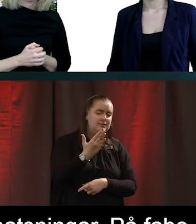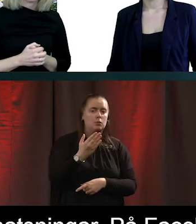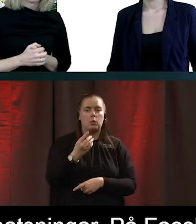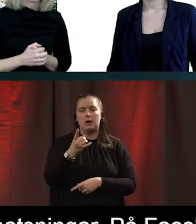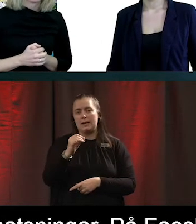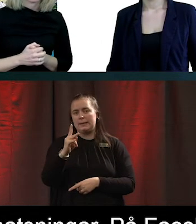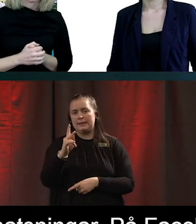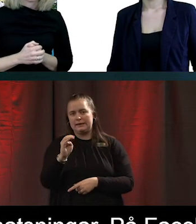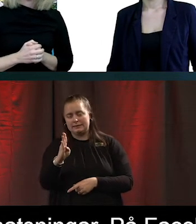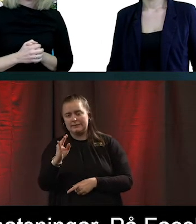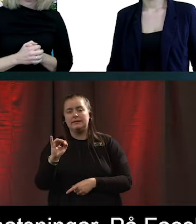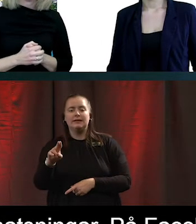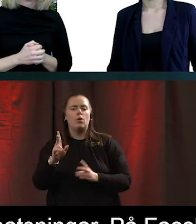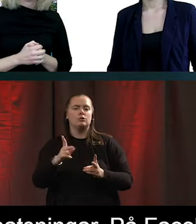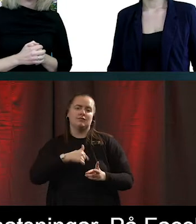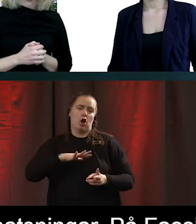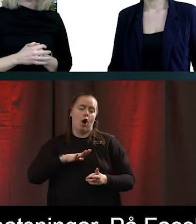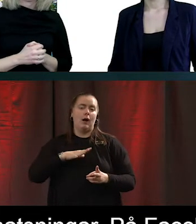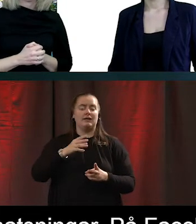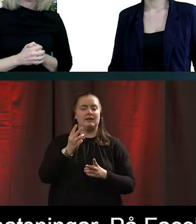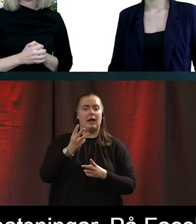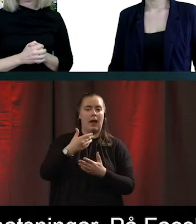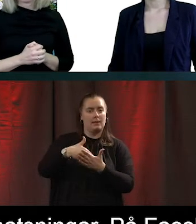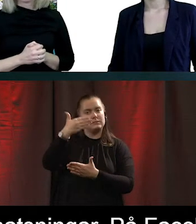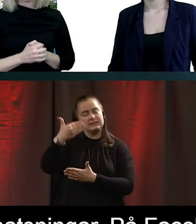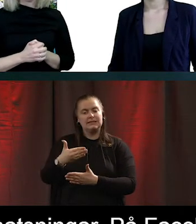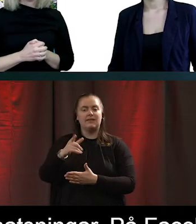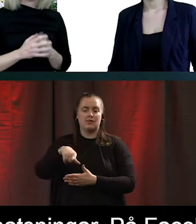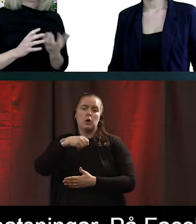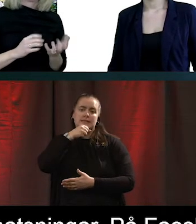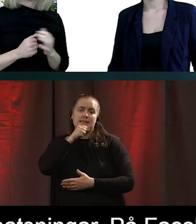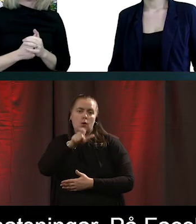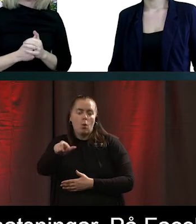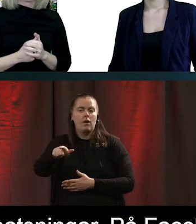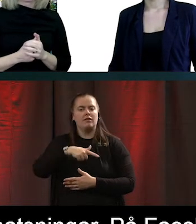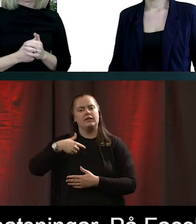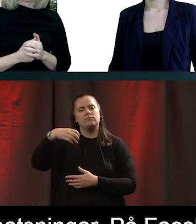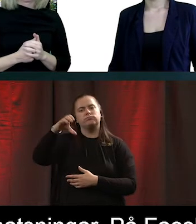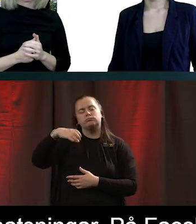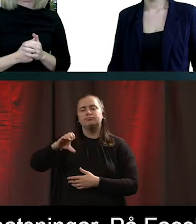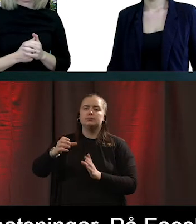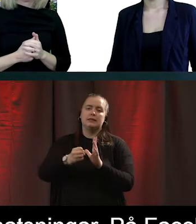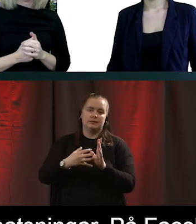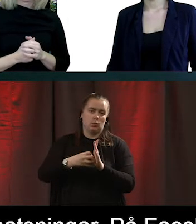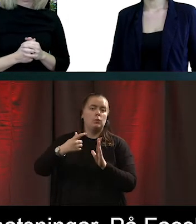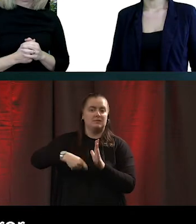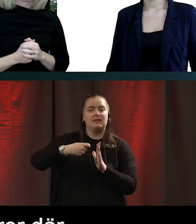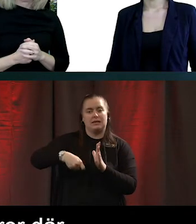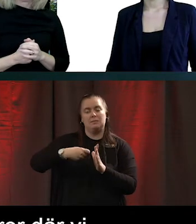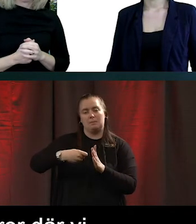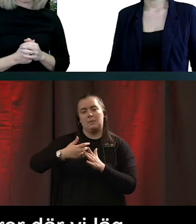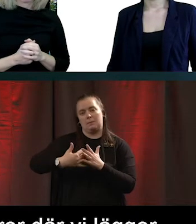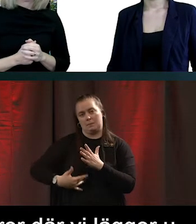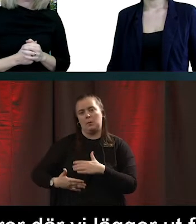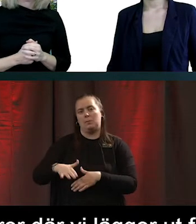Och vi har även en webbplats för våra seniorer. Där vi lägger ut våra film och instruktionsfilmer och så vidare. Så tack för